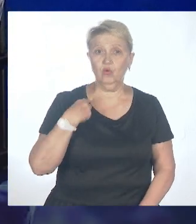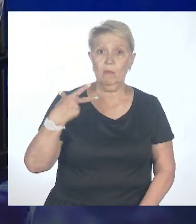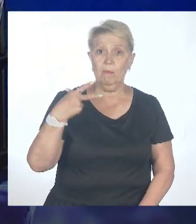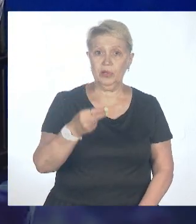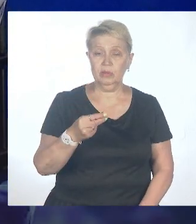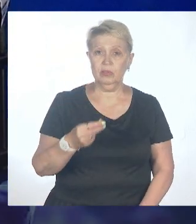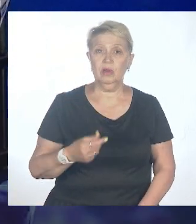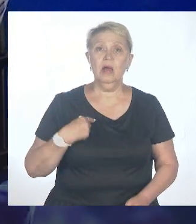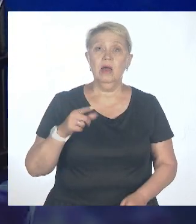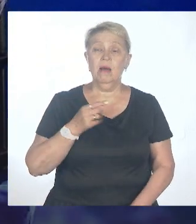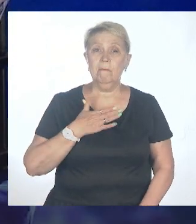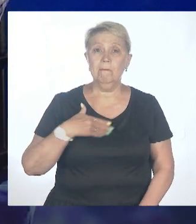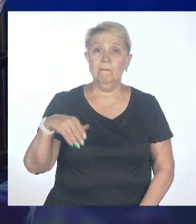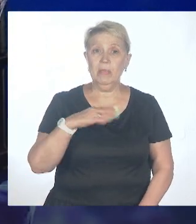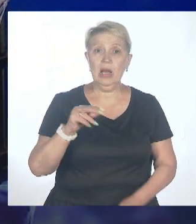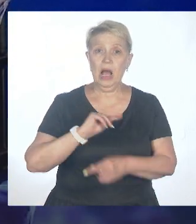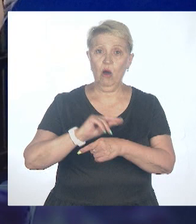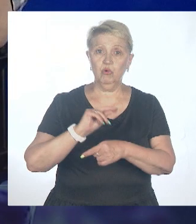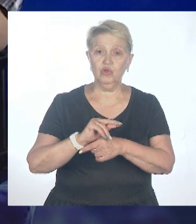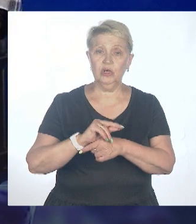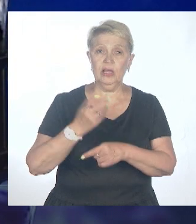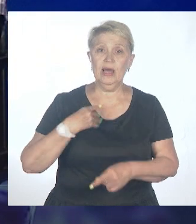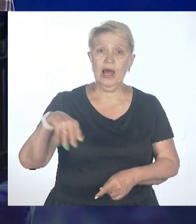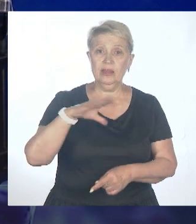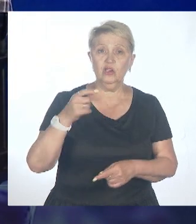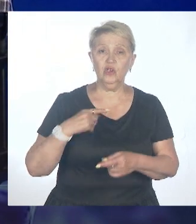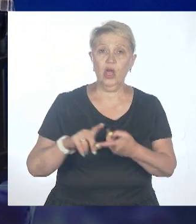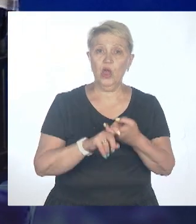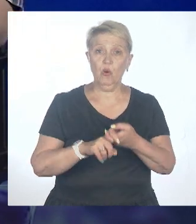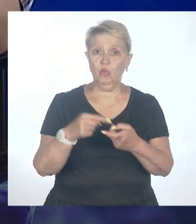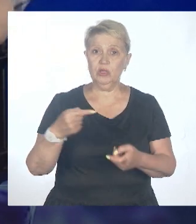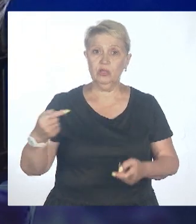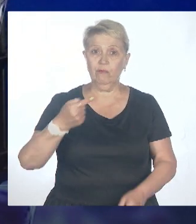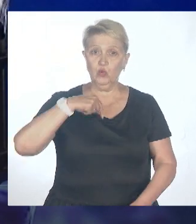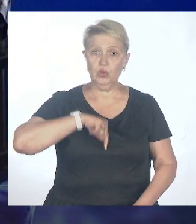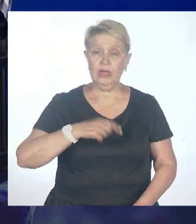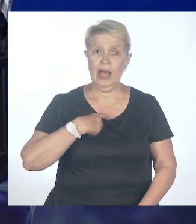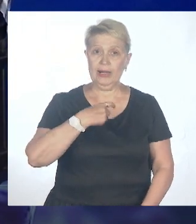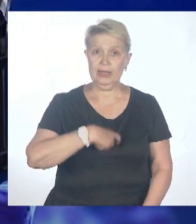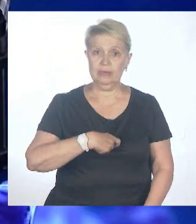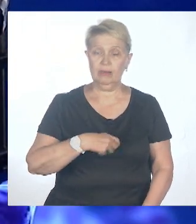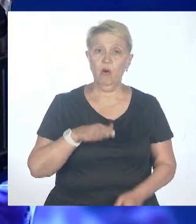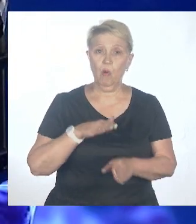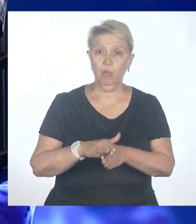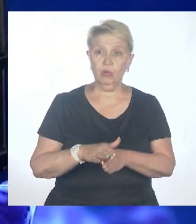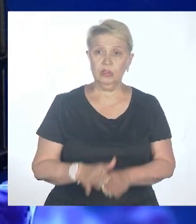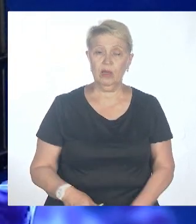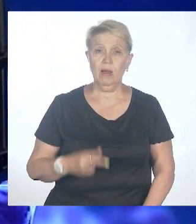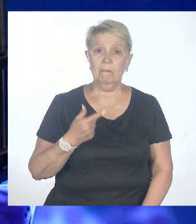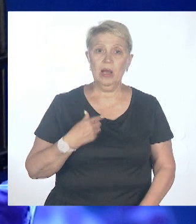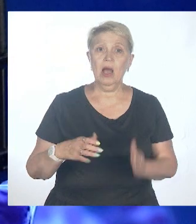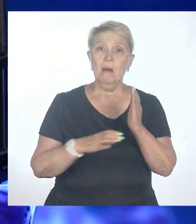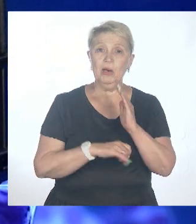происходило. Мы обучили наш иммунитет внутри организма, то есть полностью системный иммунитет. Мы ему потом